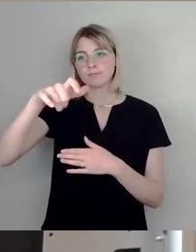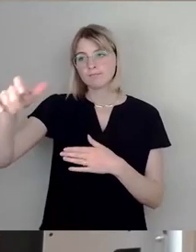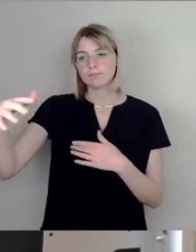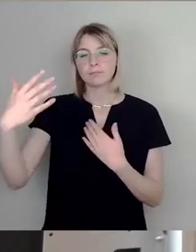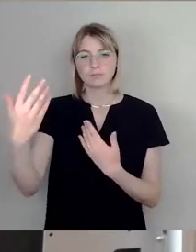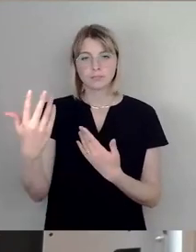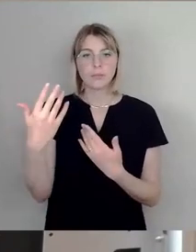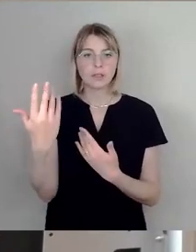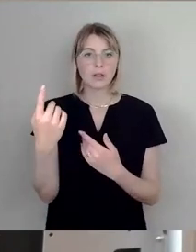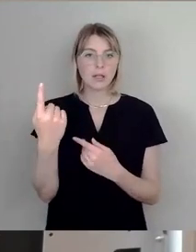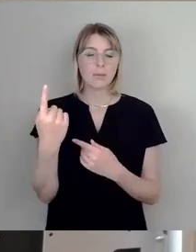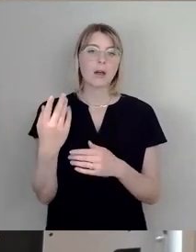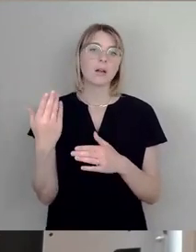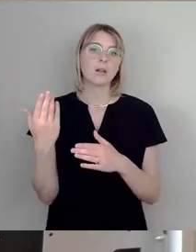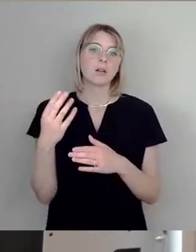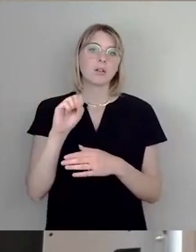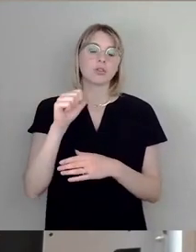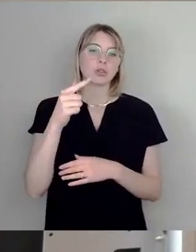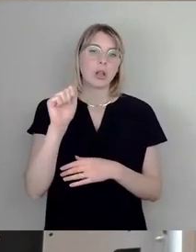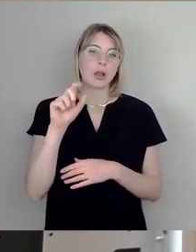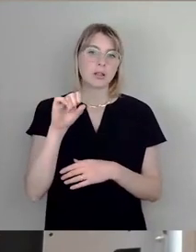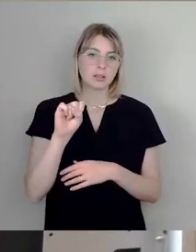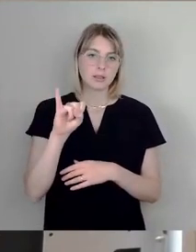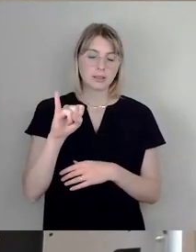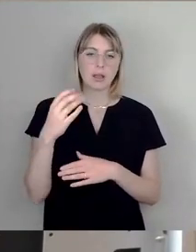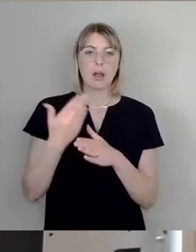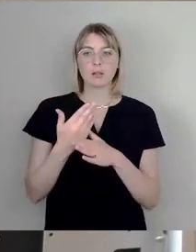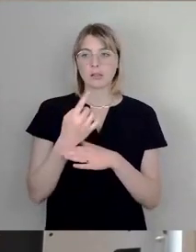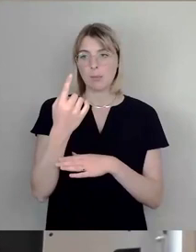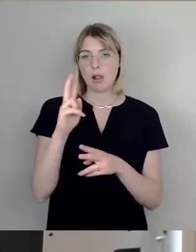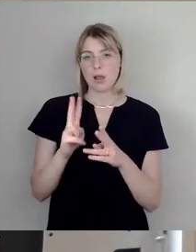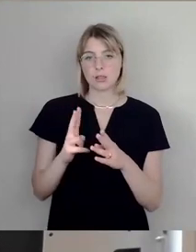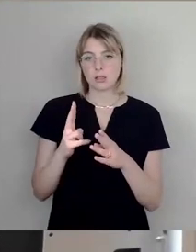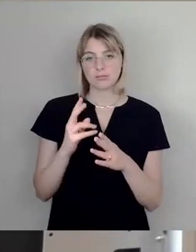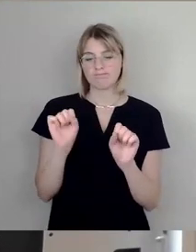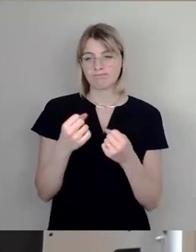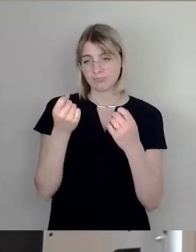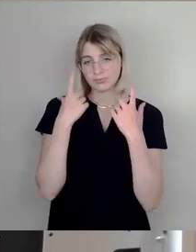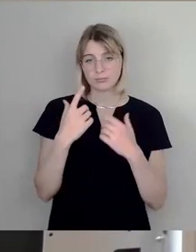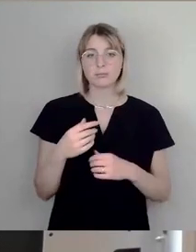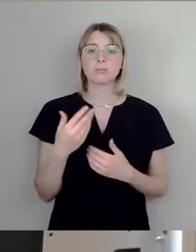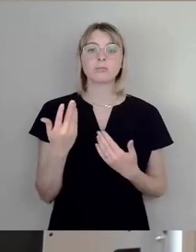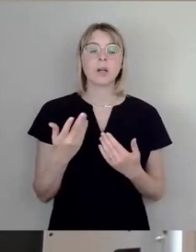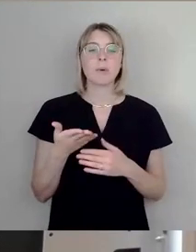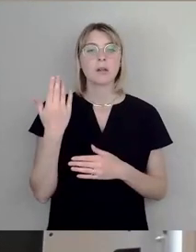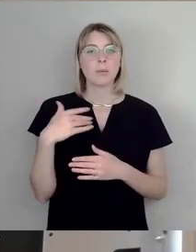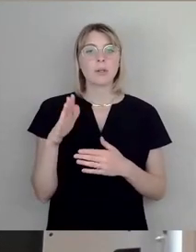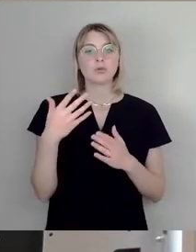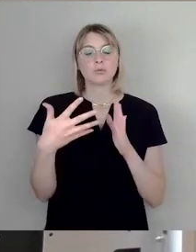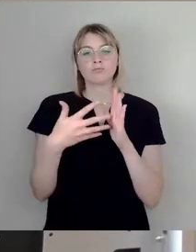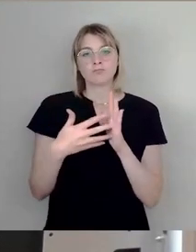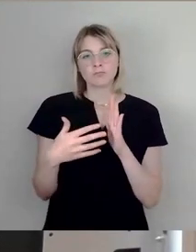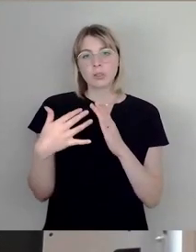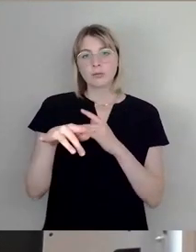halbjährliche Zusammenarbeit, aber nicht als gesellschaftlicher Mitarbeiter, sondern als zur Verfügungstellung